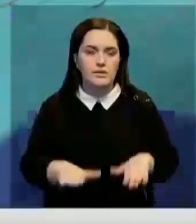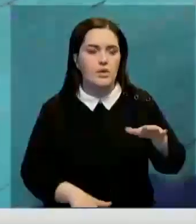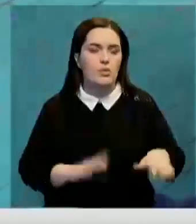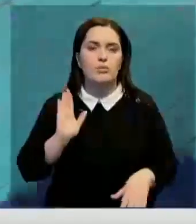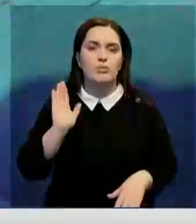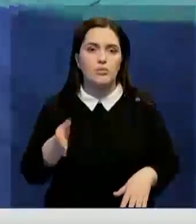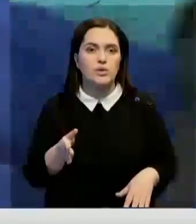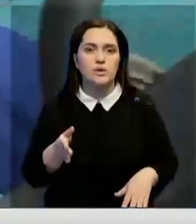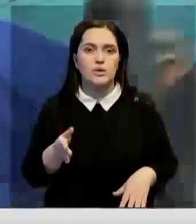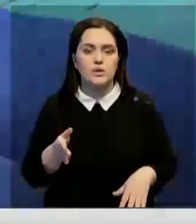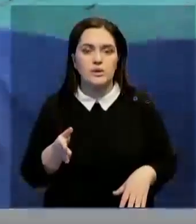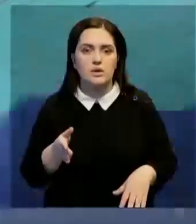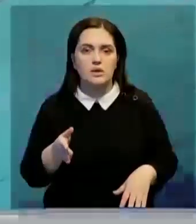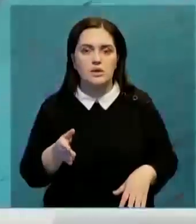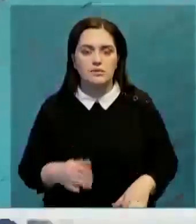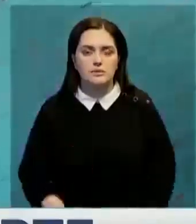цепи.